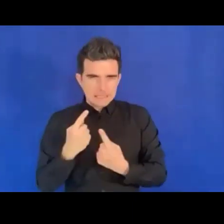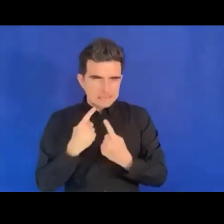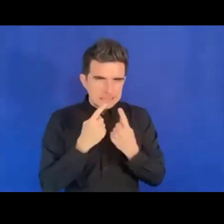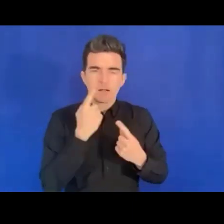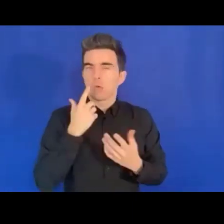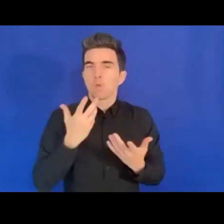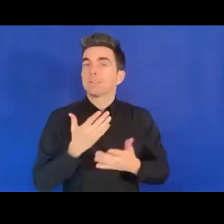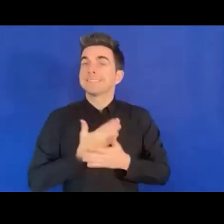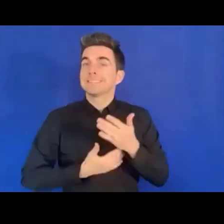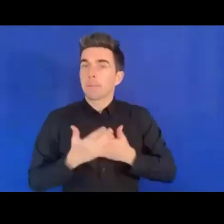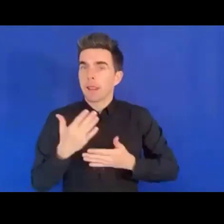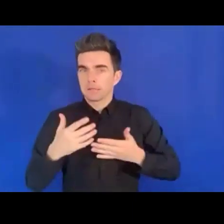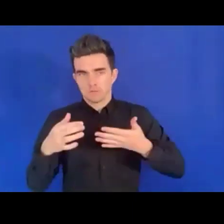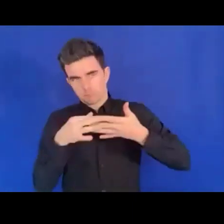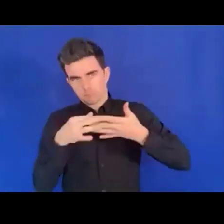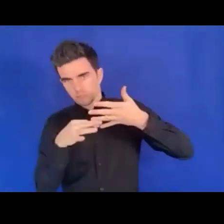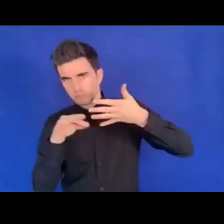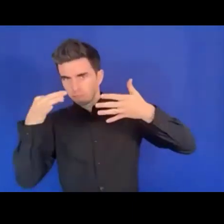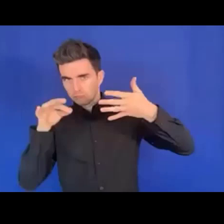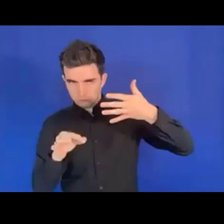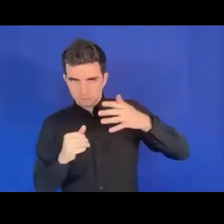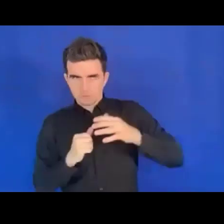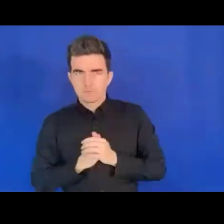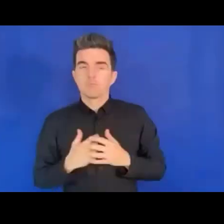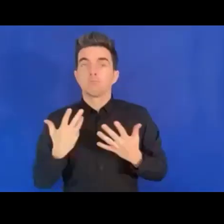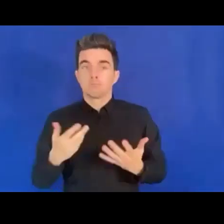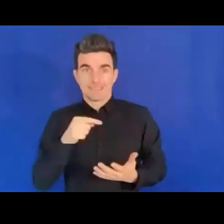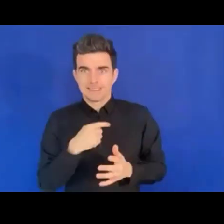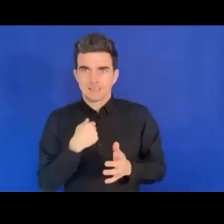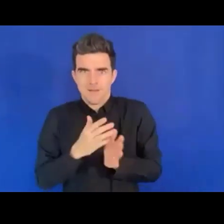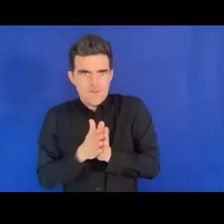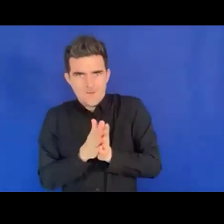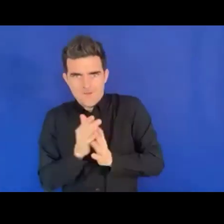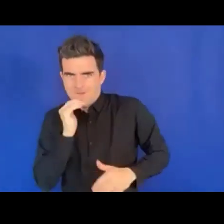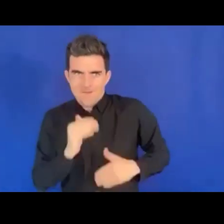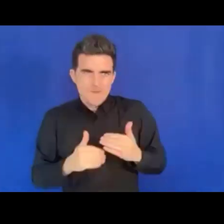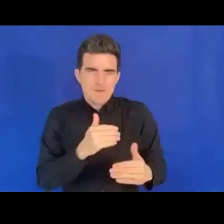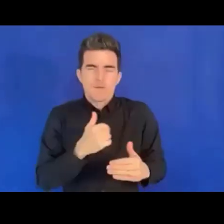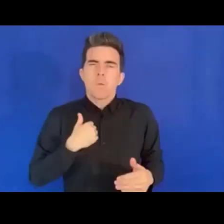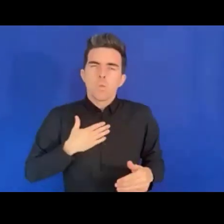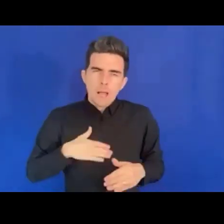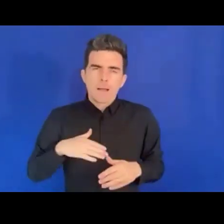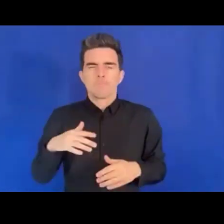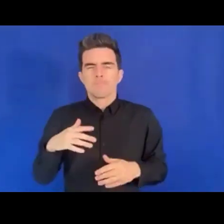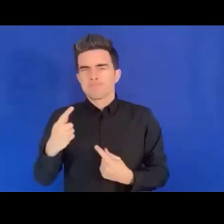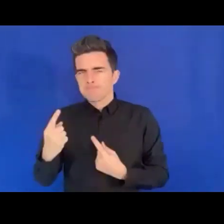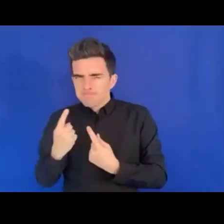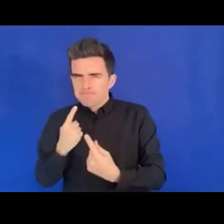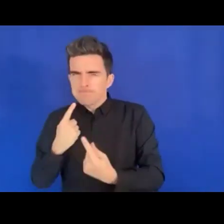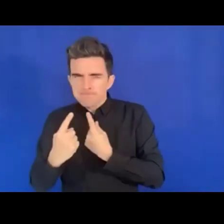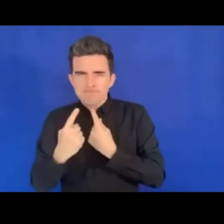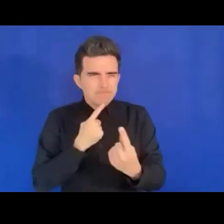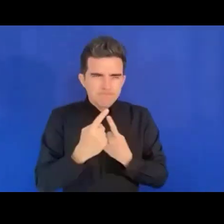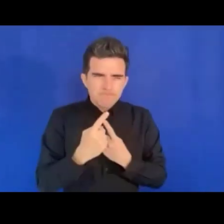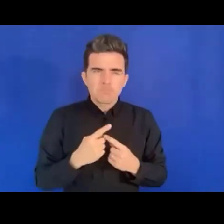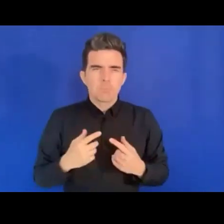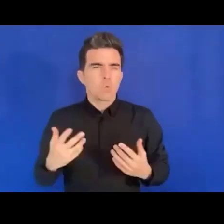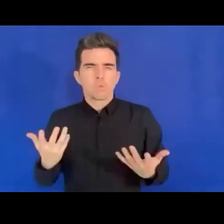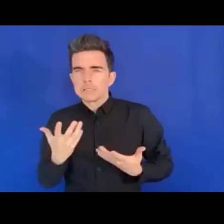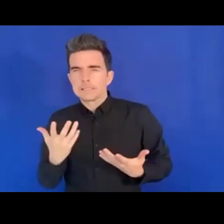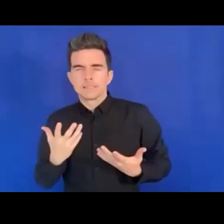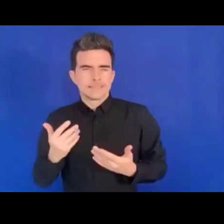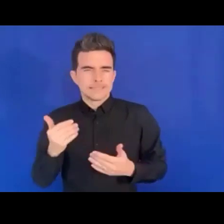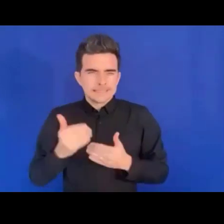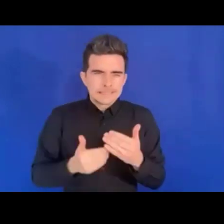parlons à présent du sujet d'aujourd'hui. Nous parlons de la réduction des risques de catastrophe